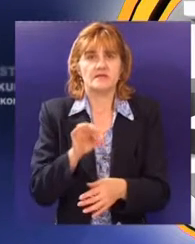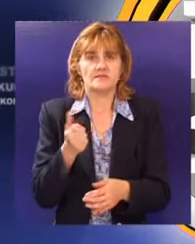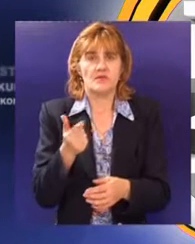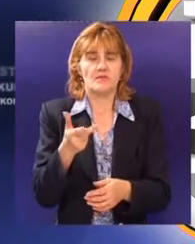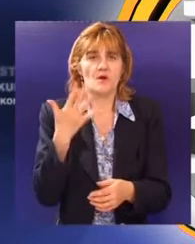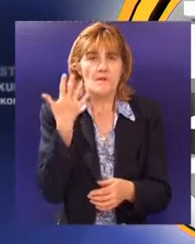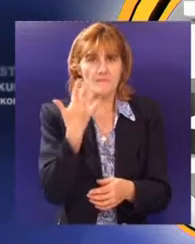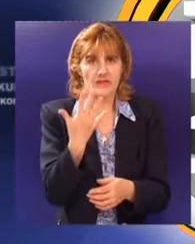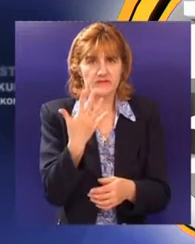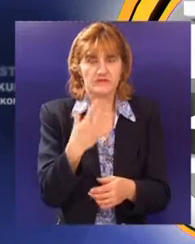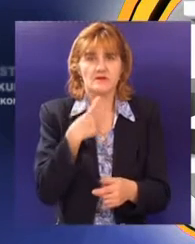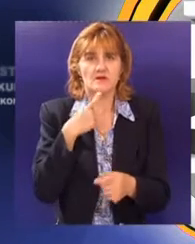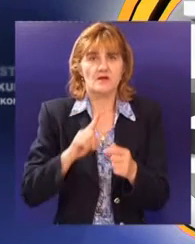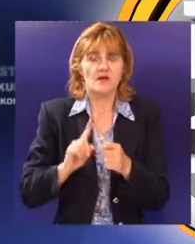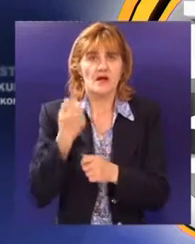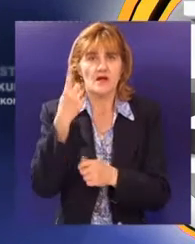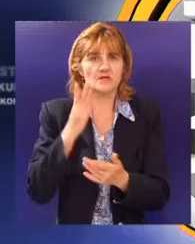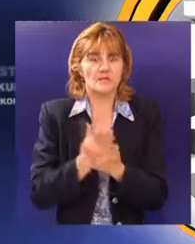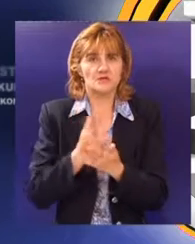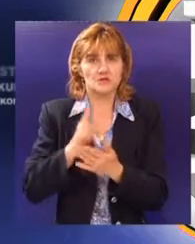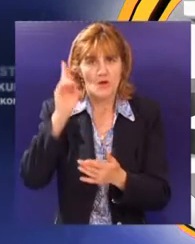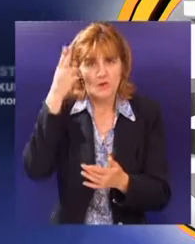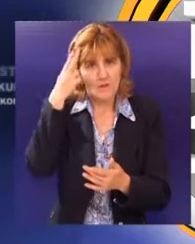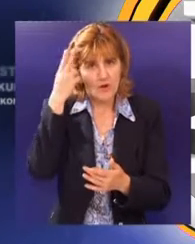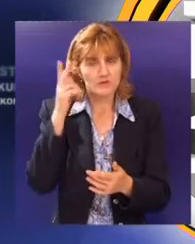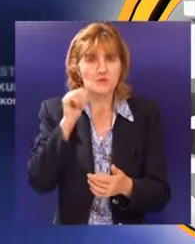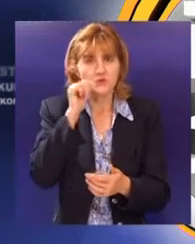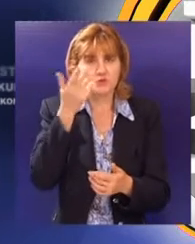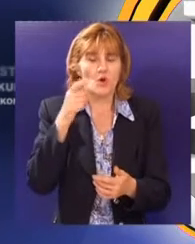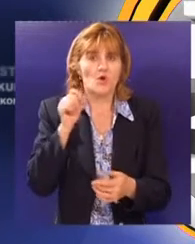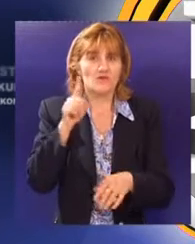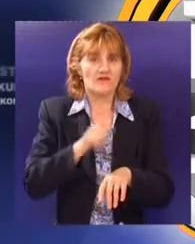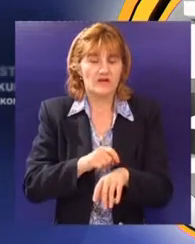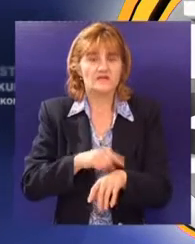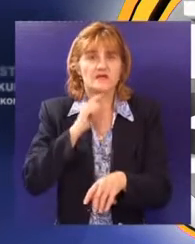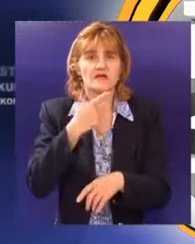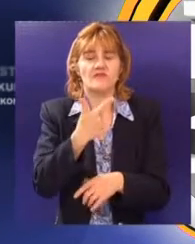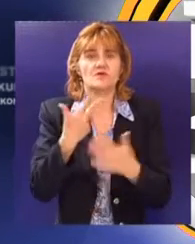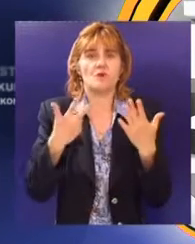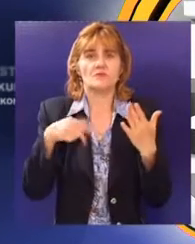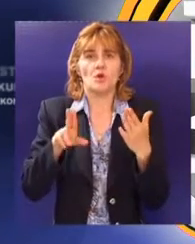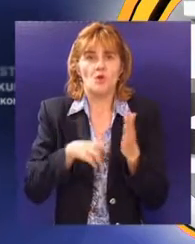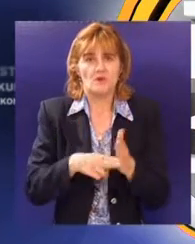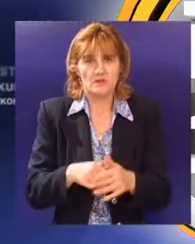brojem 5. Preliminarni rezultati biće poznati sutra oko 12 časova, a konačni 28. juna.